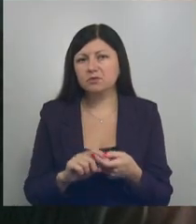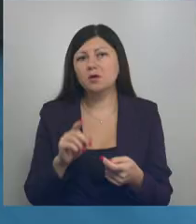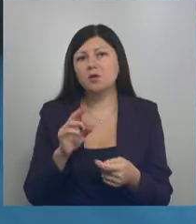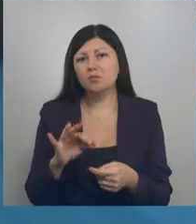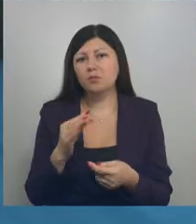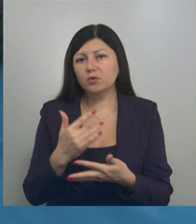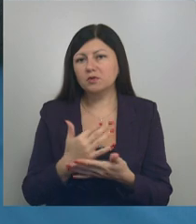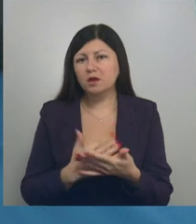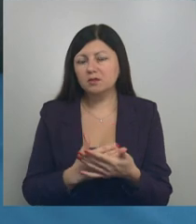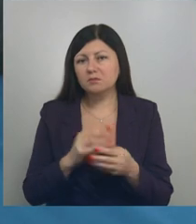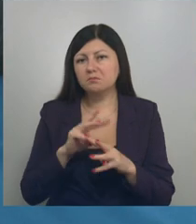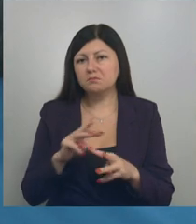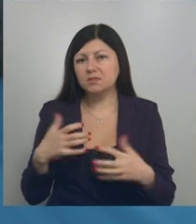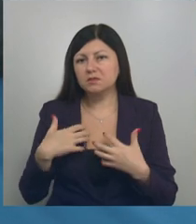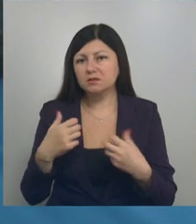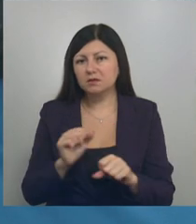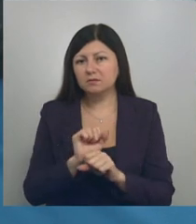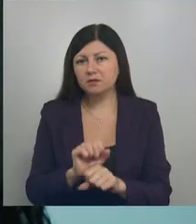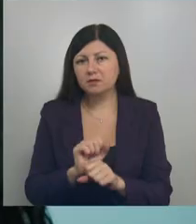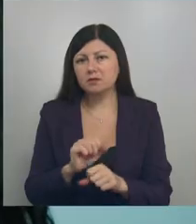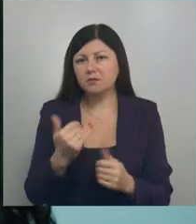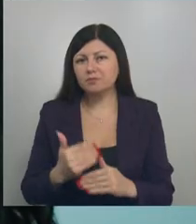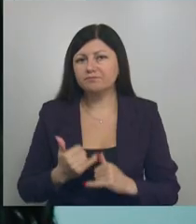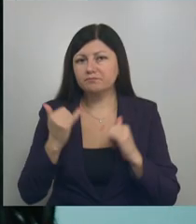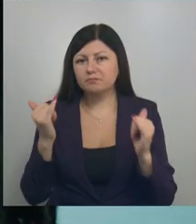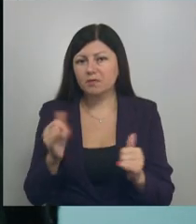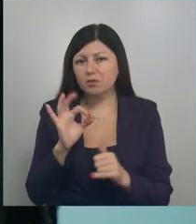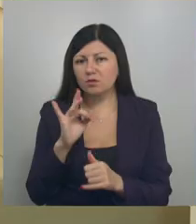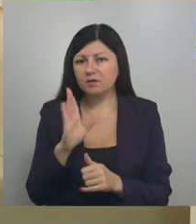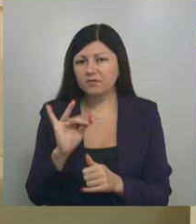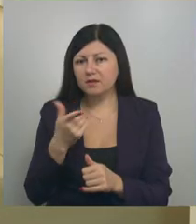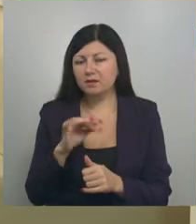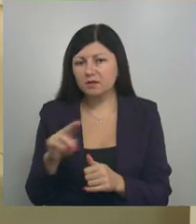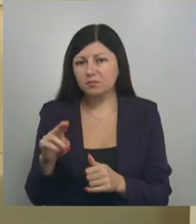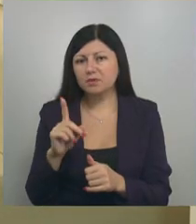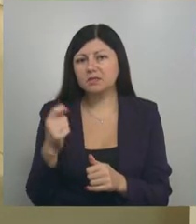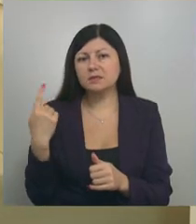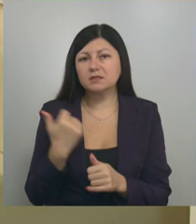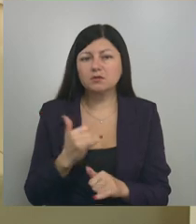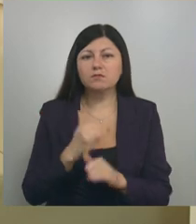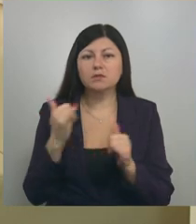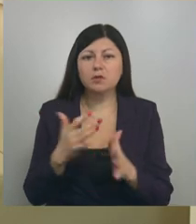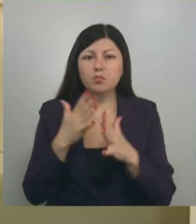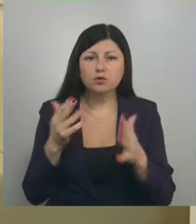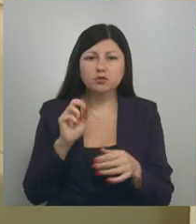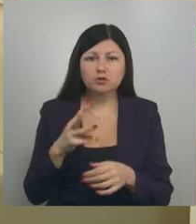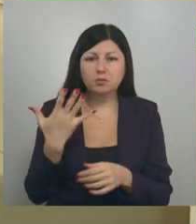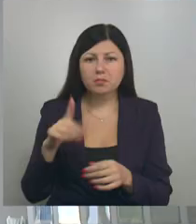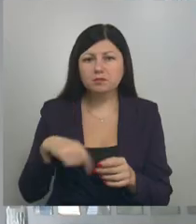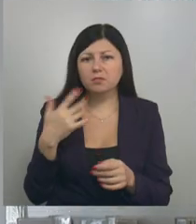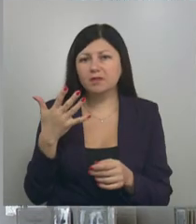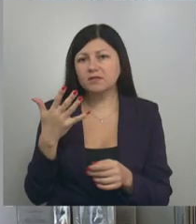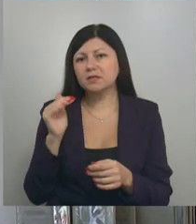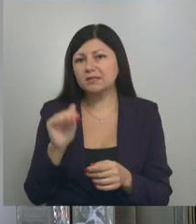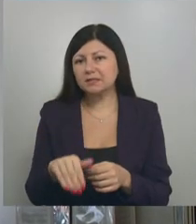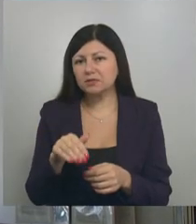Минздрава, область перешла порог по РВИ и гриппу. За неделю суммарное число заболевших выросло более чем на 5,5 тысяч